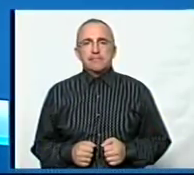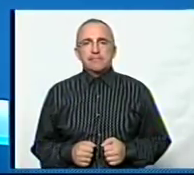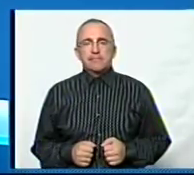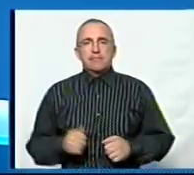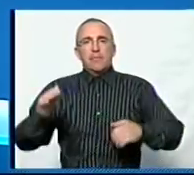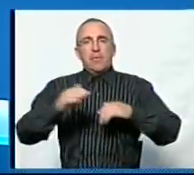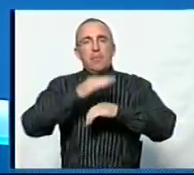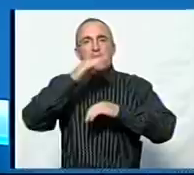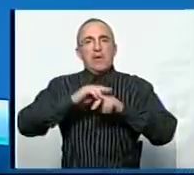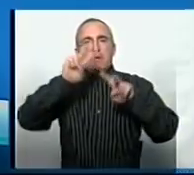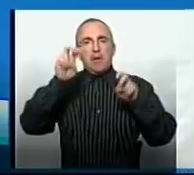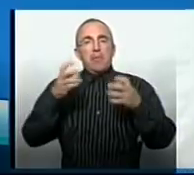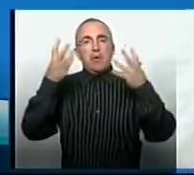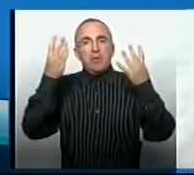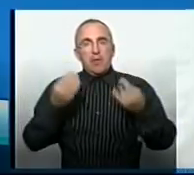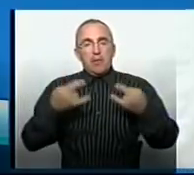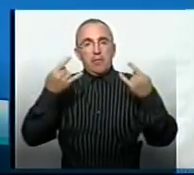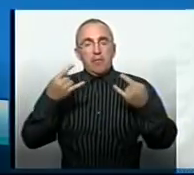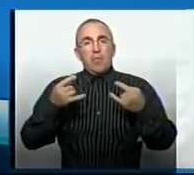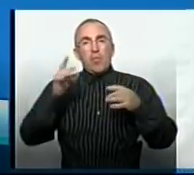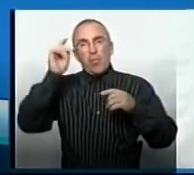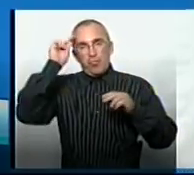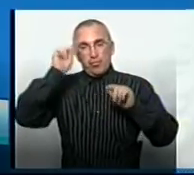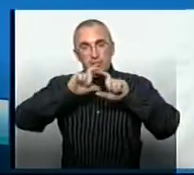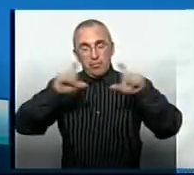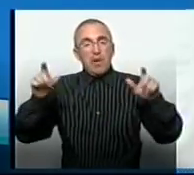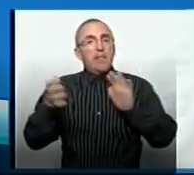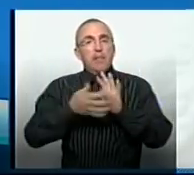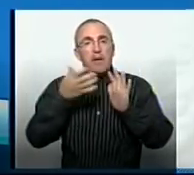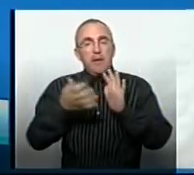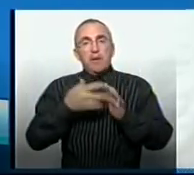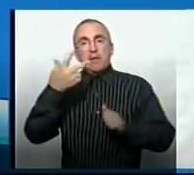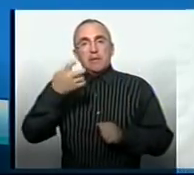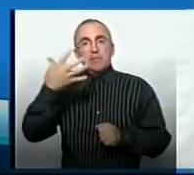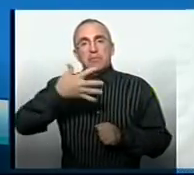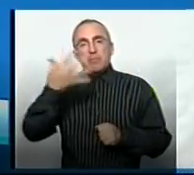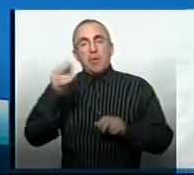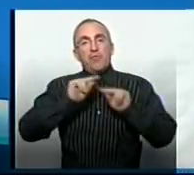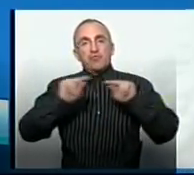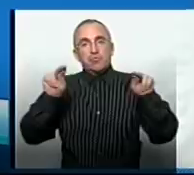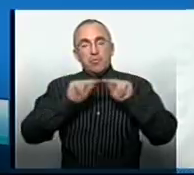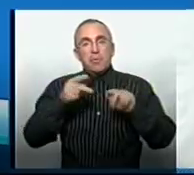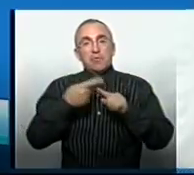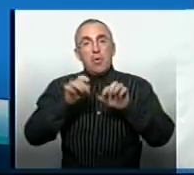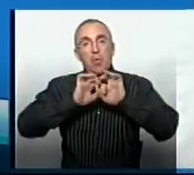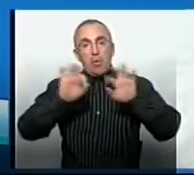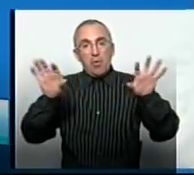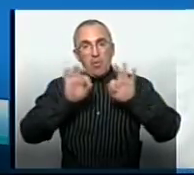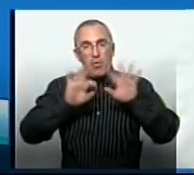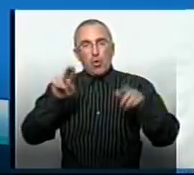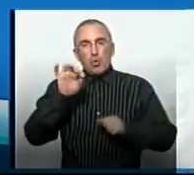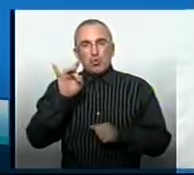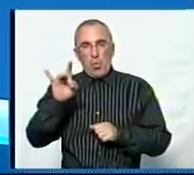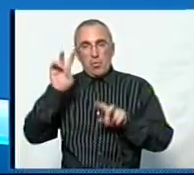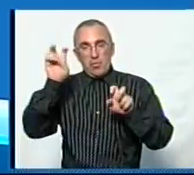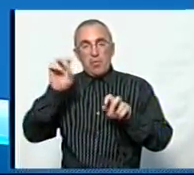Добрий вечір, тема дня на Суспільному. В освітніх закладах області не вистачає 355 вчителів. Про це у коментарі медіапорталу Дозор